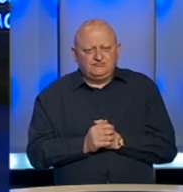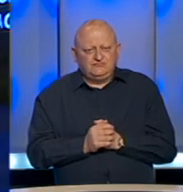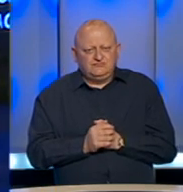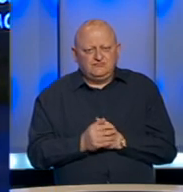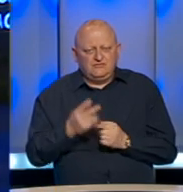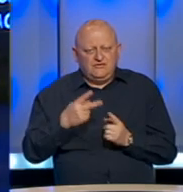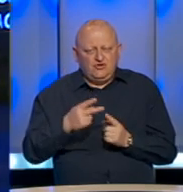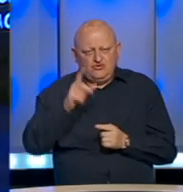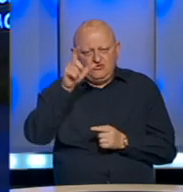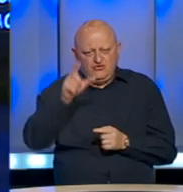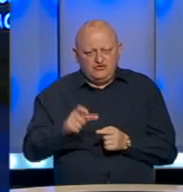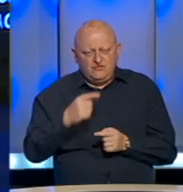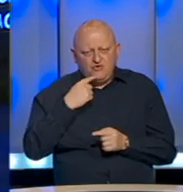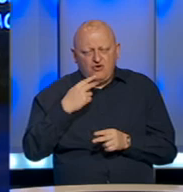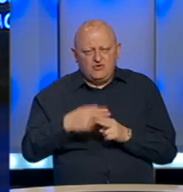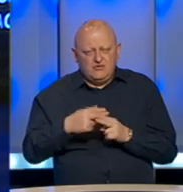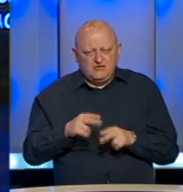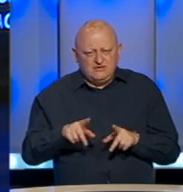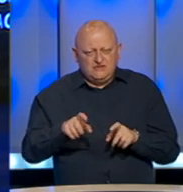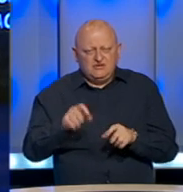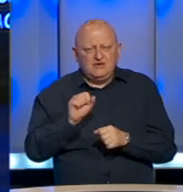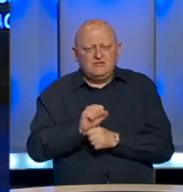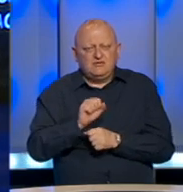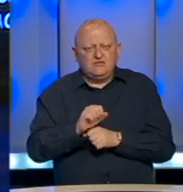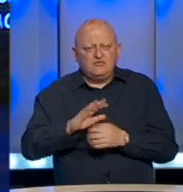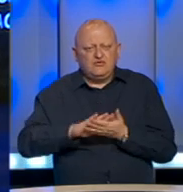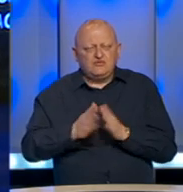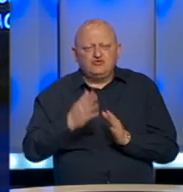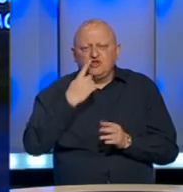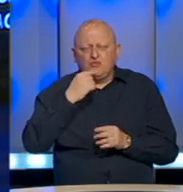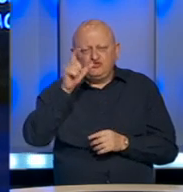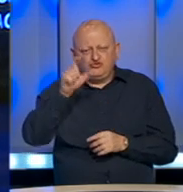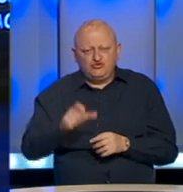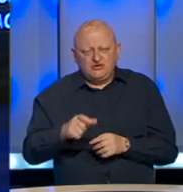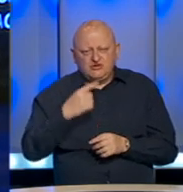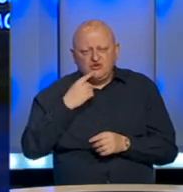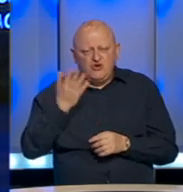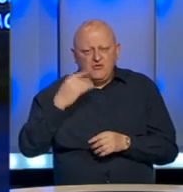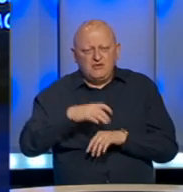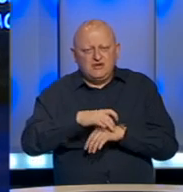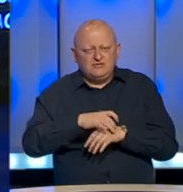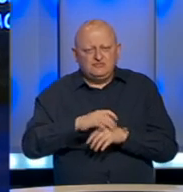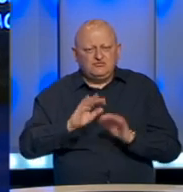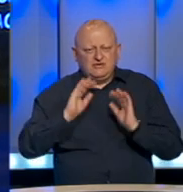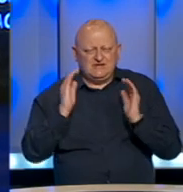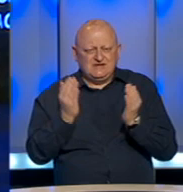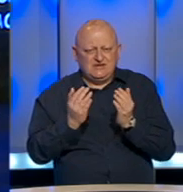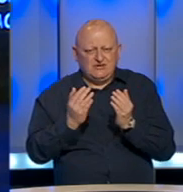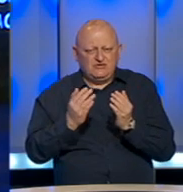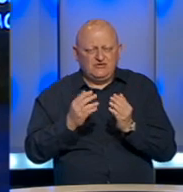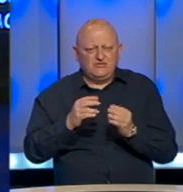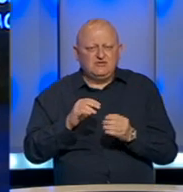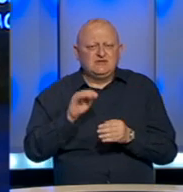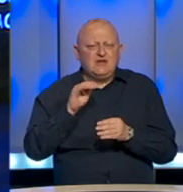Druga osoba koja je zaražena koronavirusom u Bihaću je supruga muškarca koji je hospitaliziran u izolatoriju odjela za